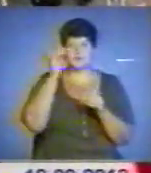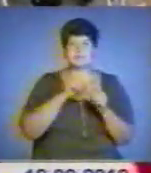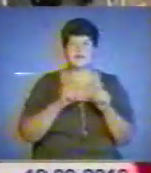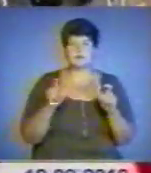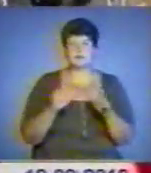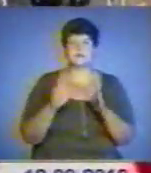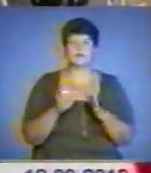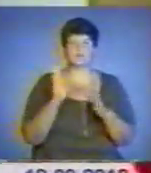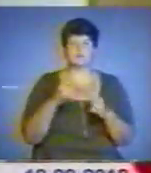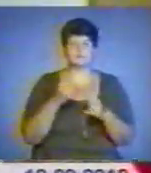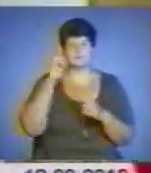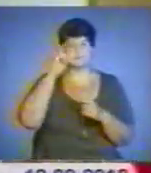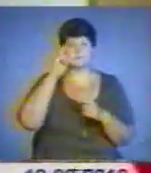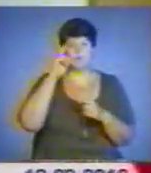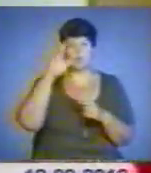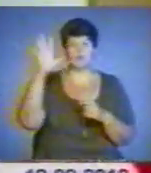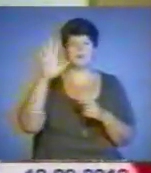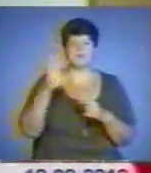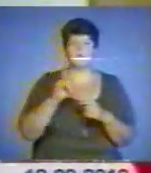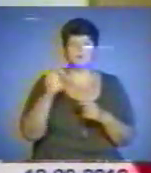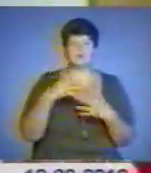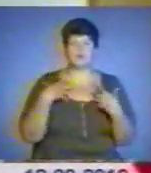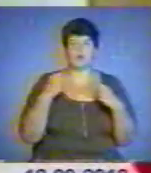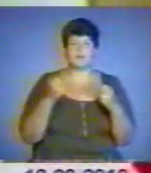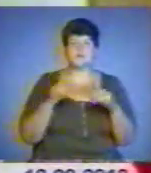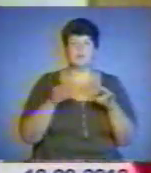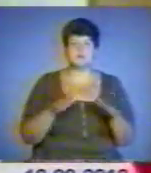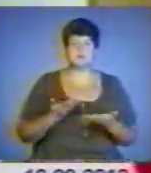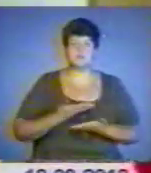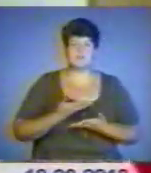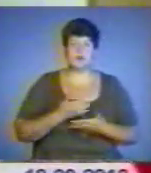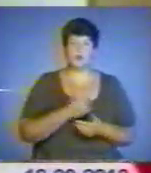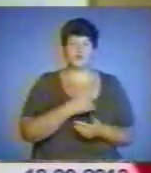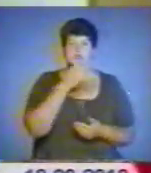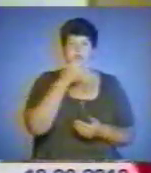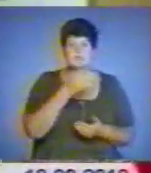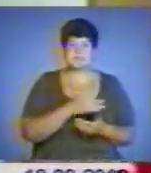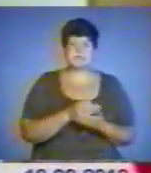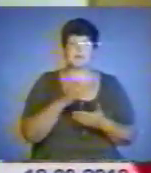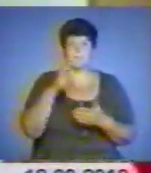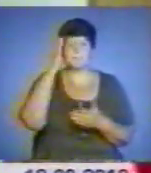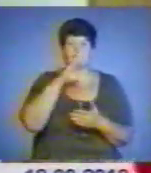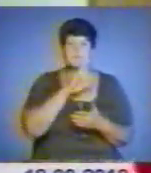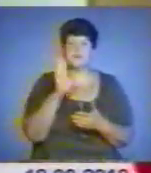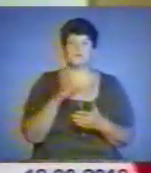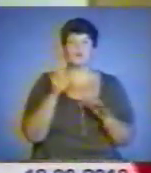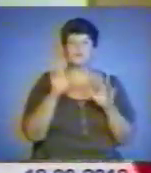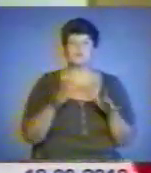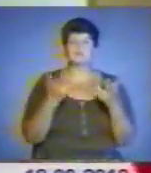здоровий спосіб життя. Хочу звернути увагу батьків на те, що, звичайно, комп'ютер – це дуже цікава іграшка,